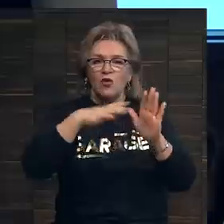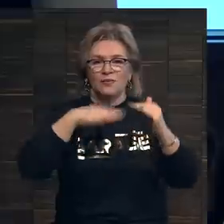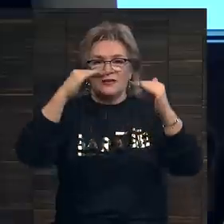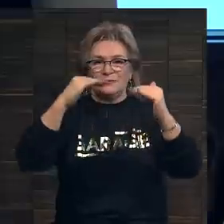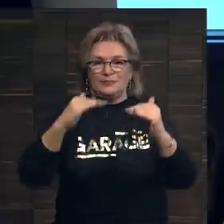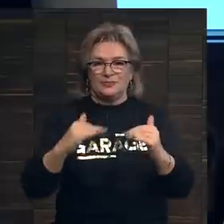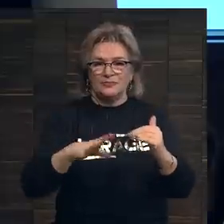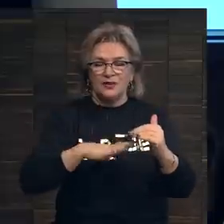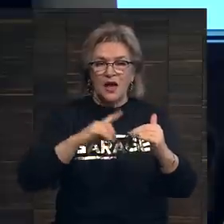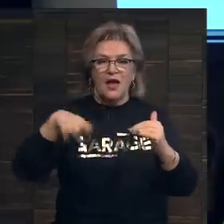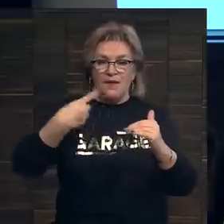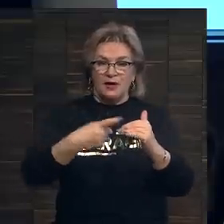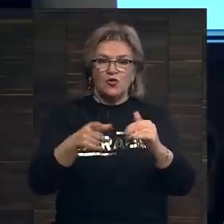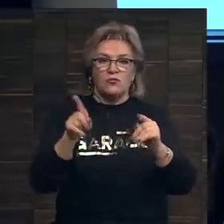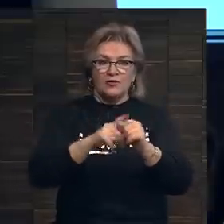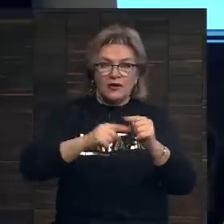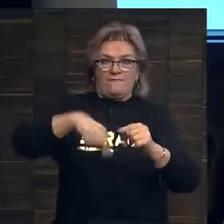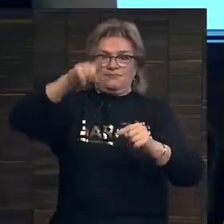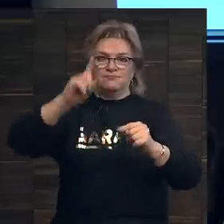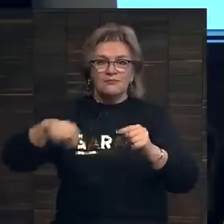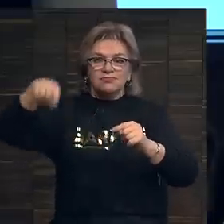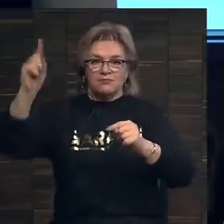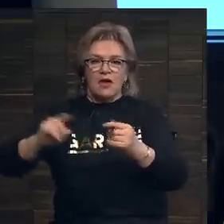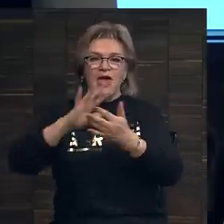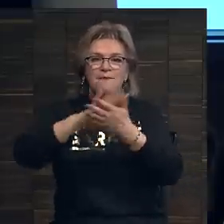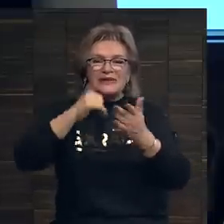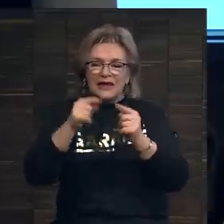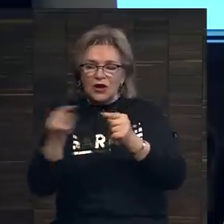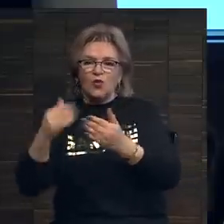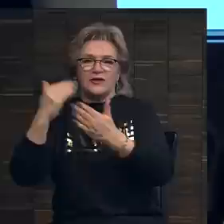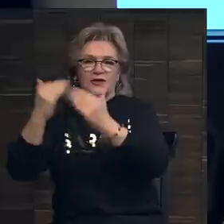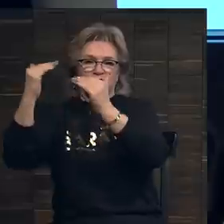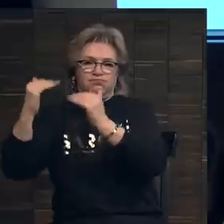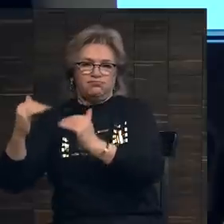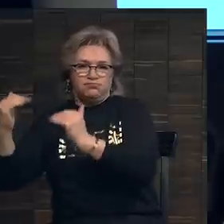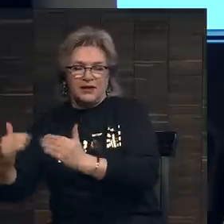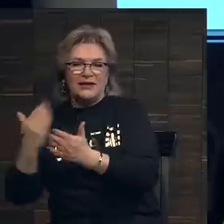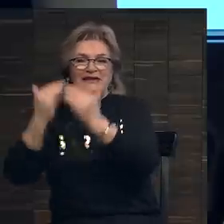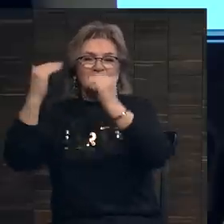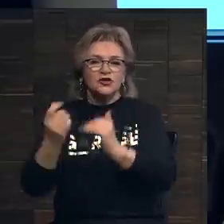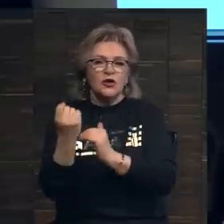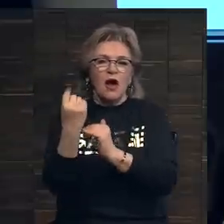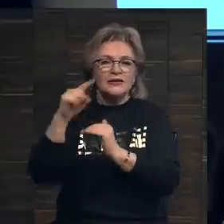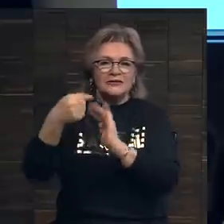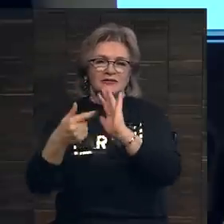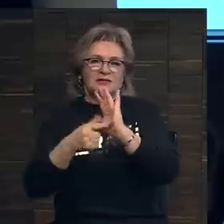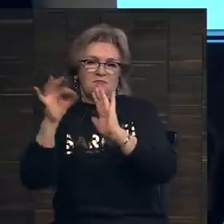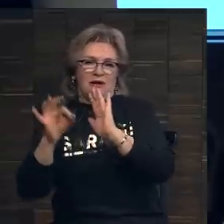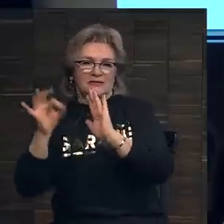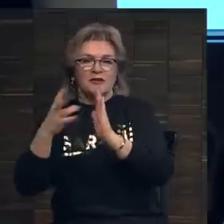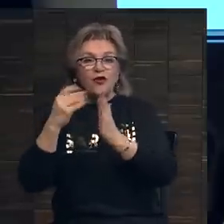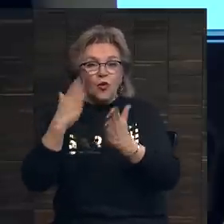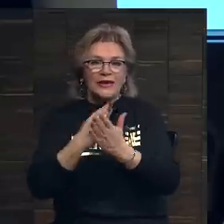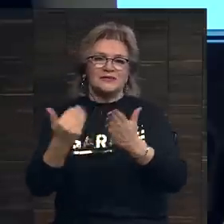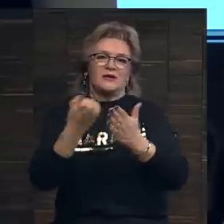снижение, далее такие флуктуации, вверх-вниз, и в последние годы есть некоторое снижение, снижение на 11 на 7 процентов, но